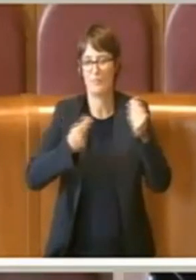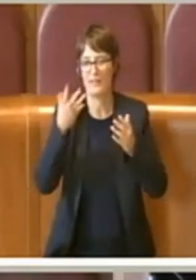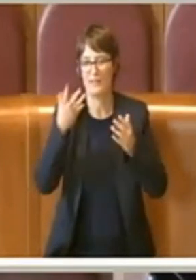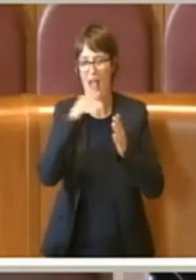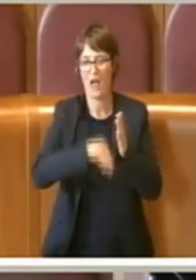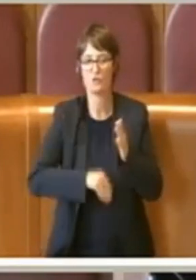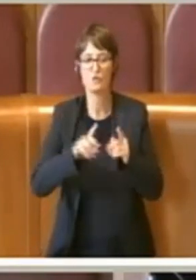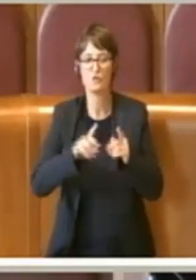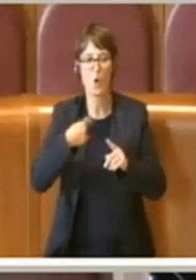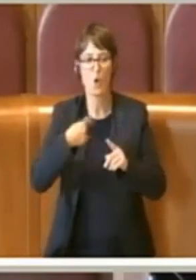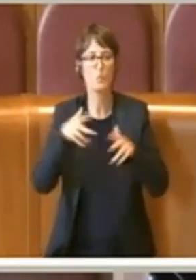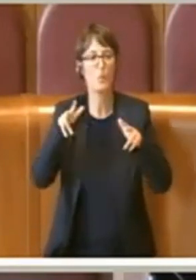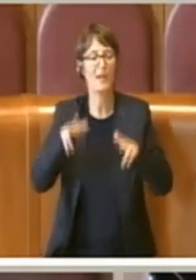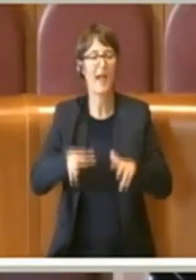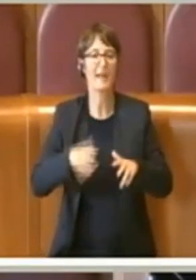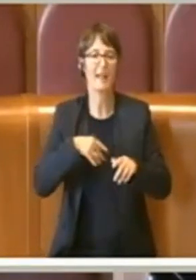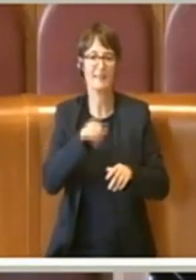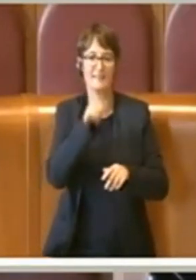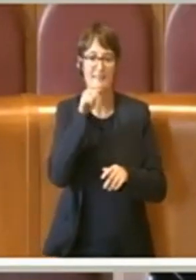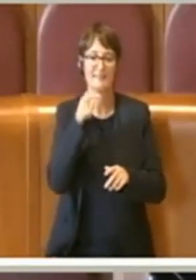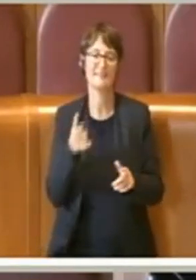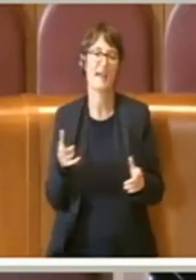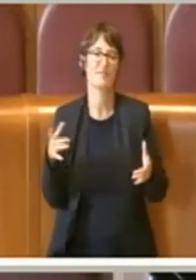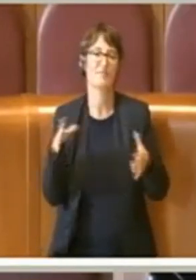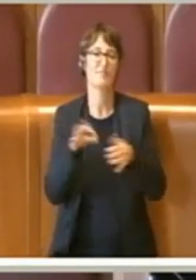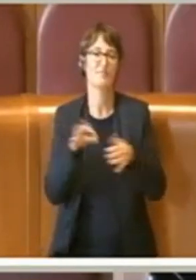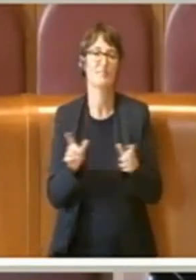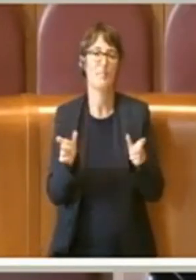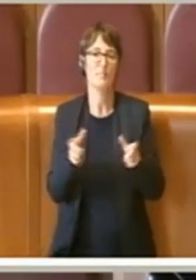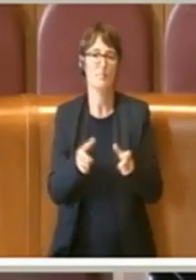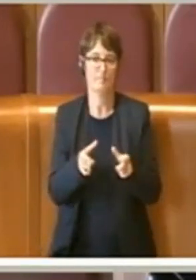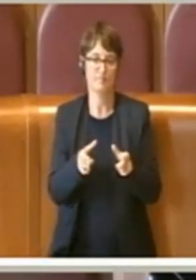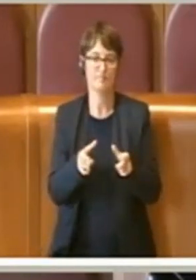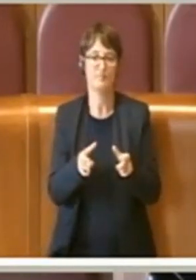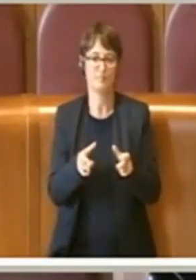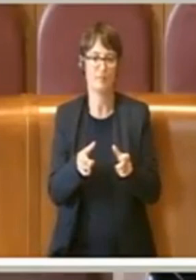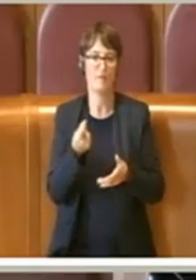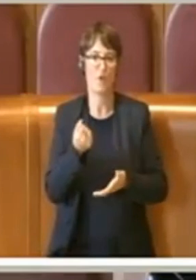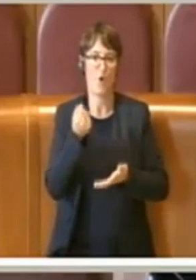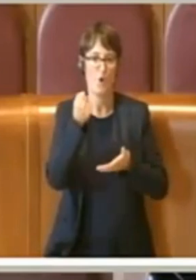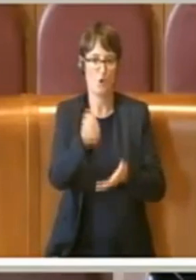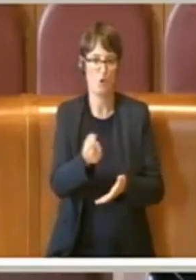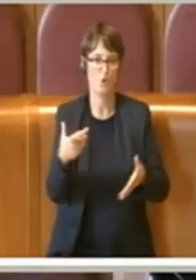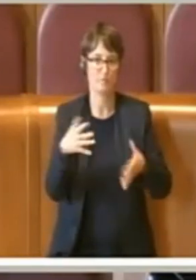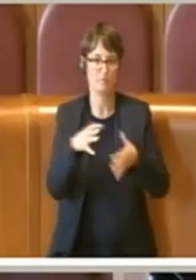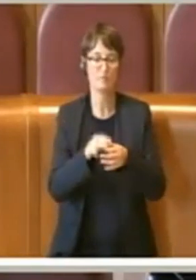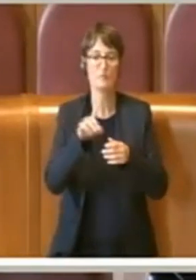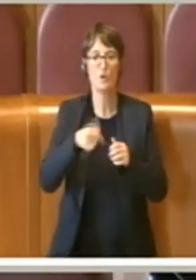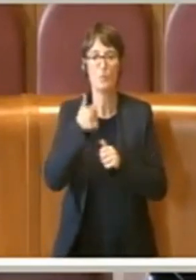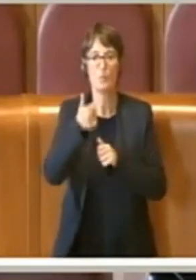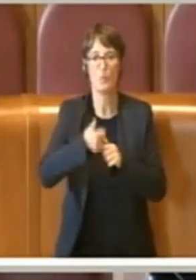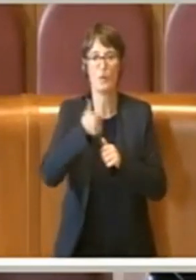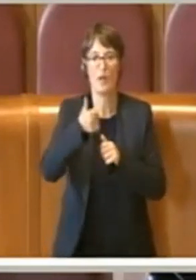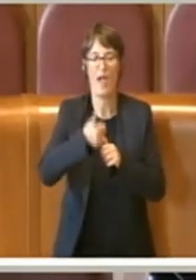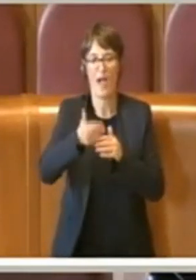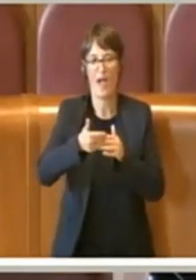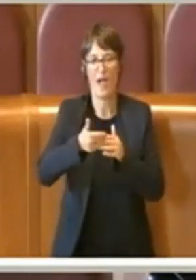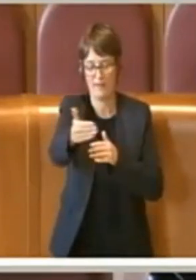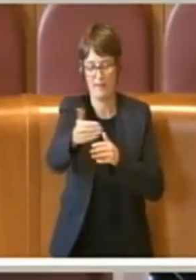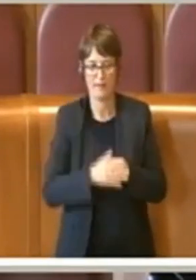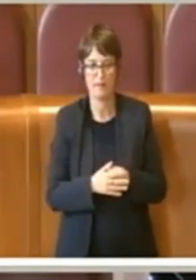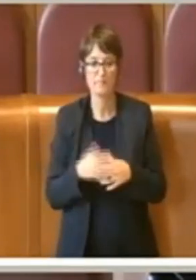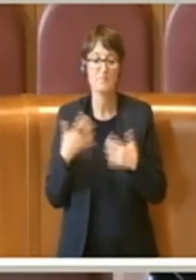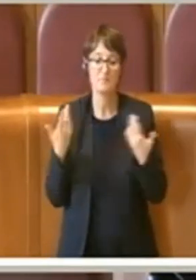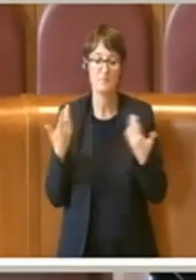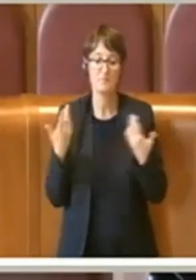essere vincolate attraverso anche il fondo pluriannale vincolato per gli anni successivi. Quindi un'operazione che va avanti, che